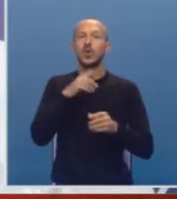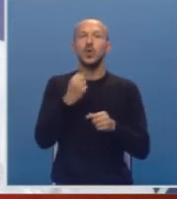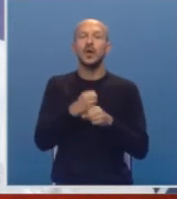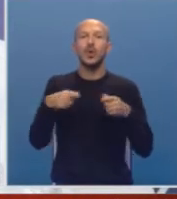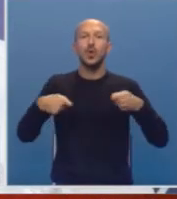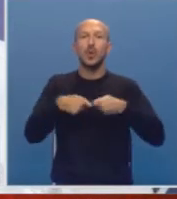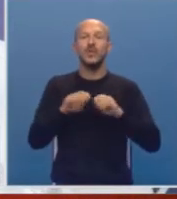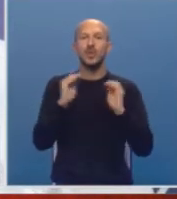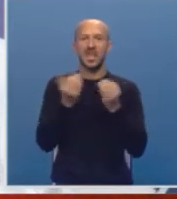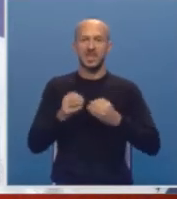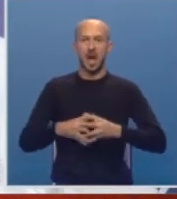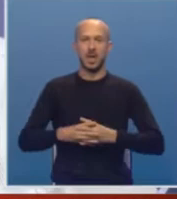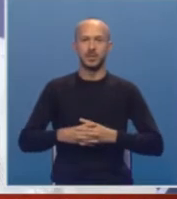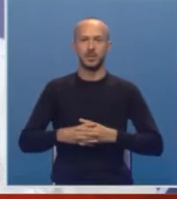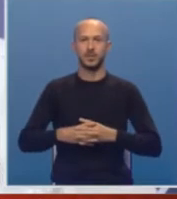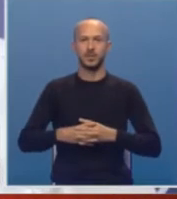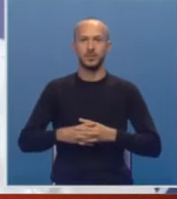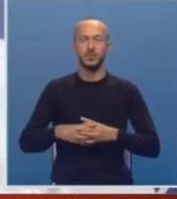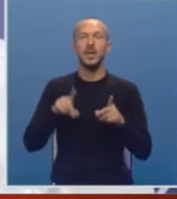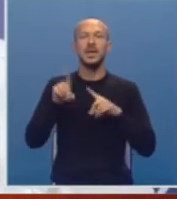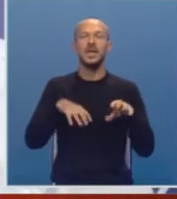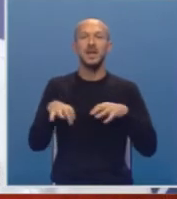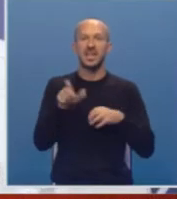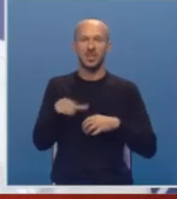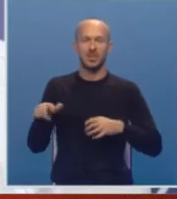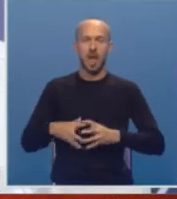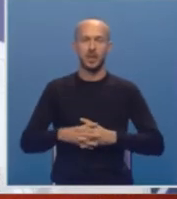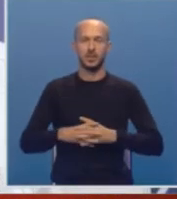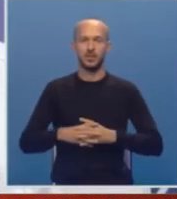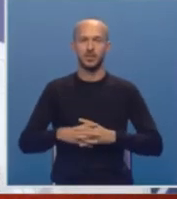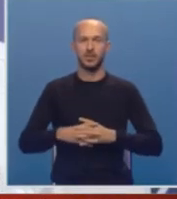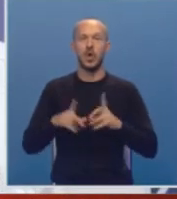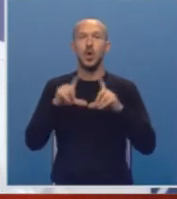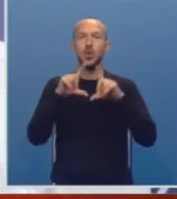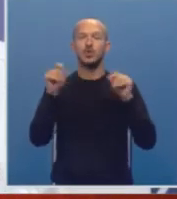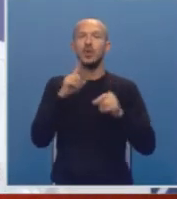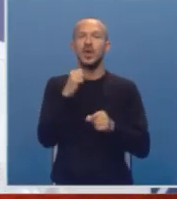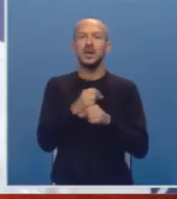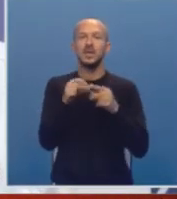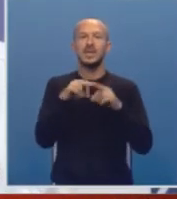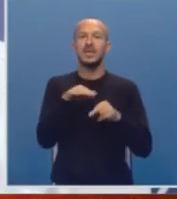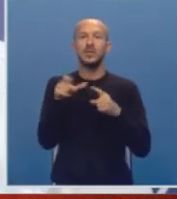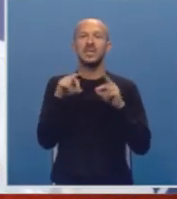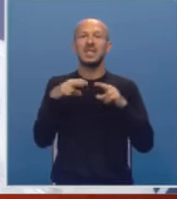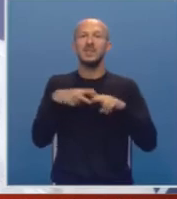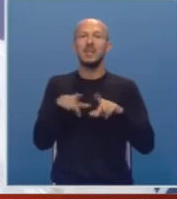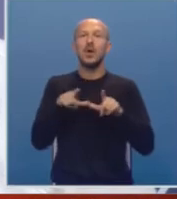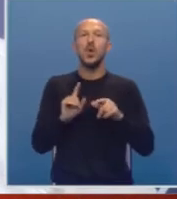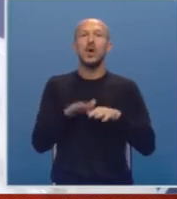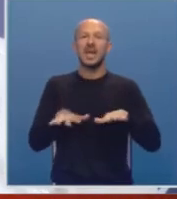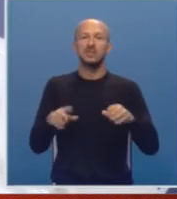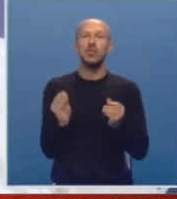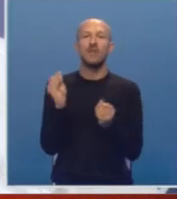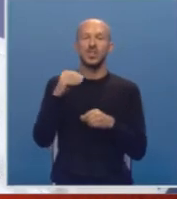kombinovanim odjeljenjima, nekim radnicima u ustanovama koje rade sa djecom sa smetljama u razvoju povećati